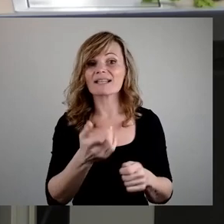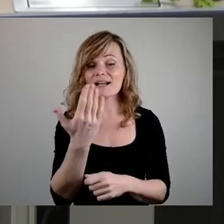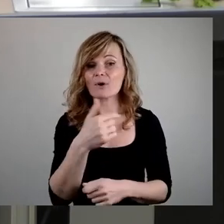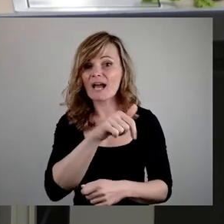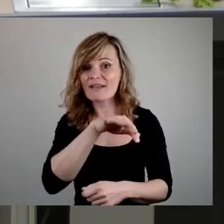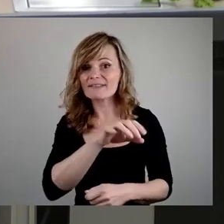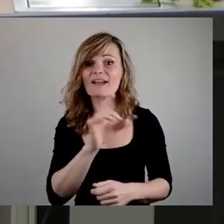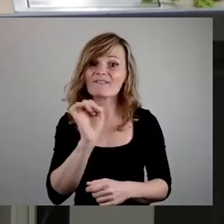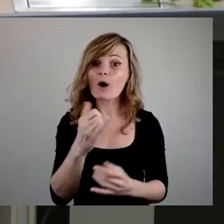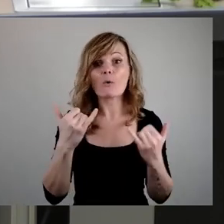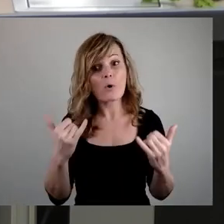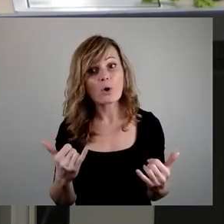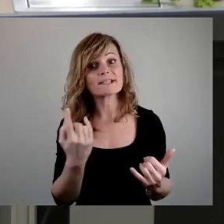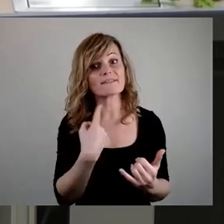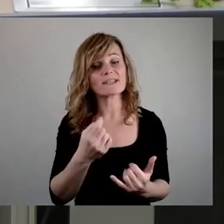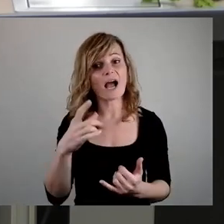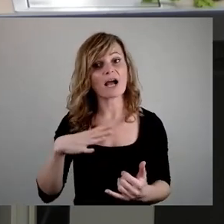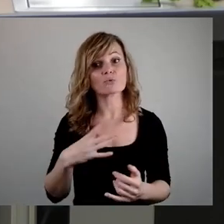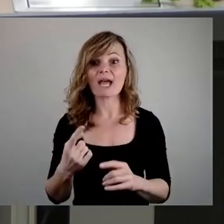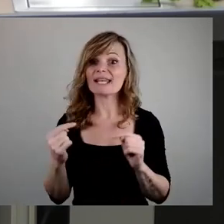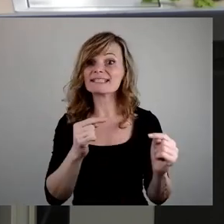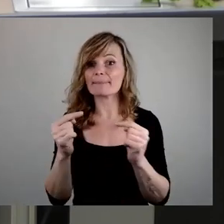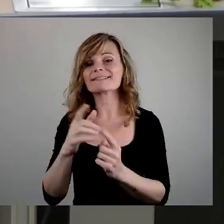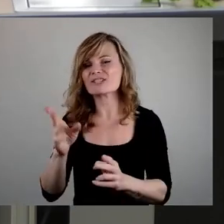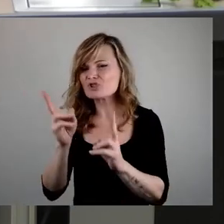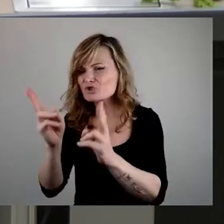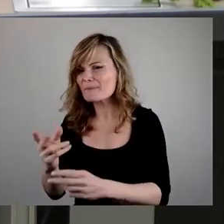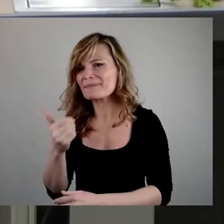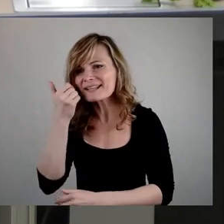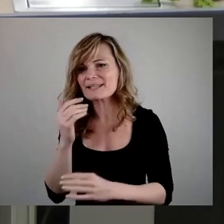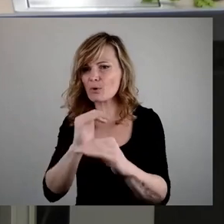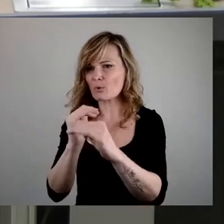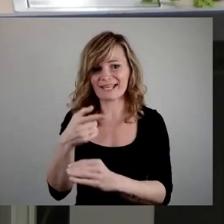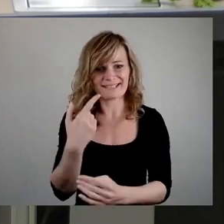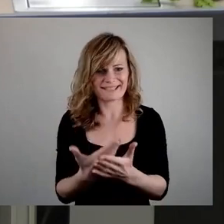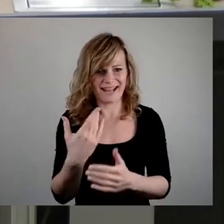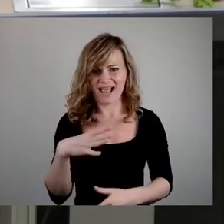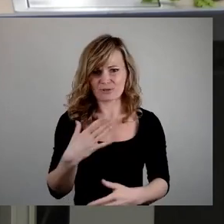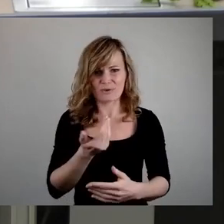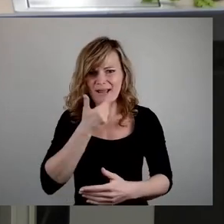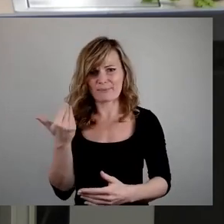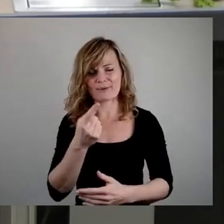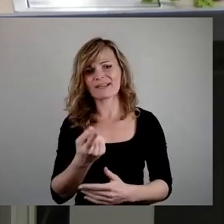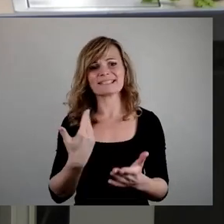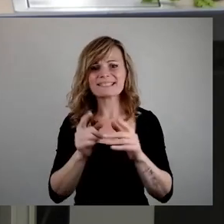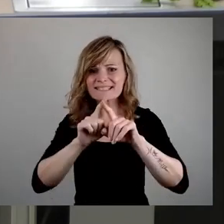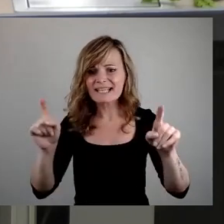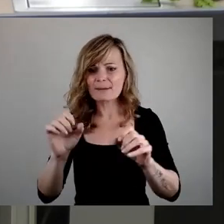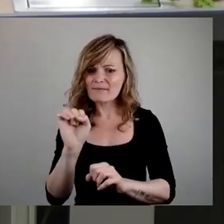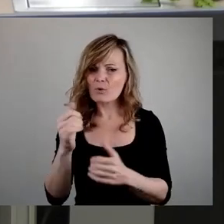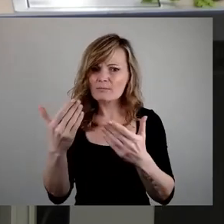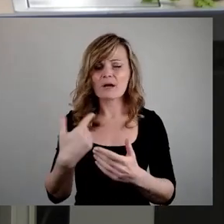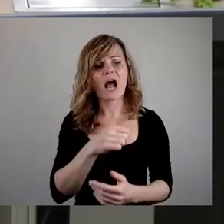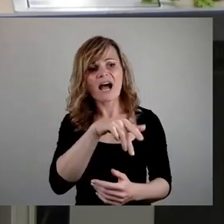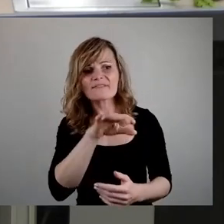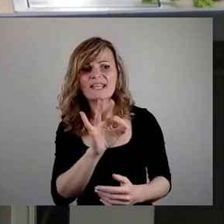müssen wir uns heute in einer aktuellen Debatte, Sie haben recht, liebe Kollegen, die keine ist, mit diesem Thema befassen? Es geht der AfD mal wieder um